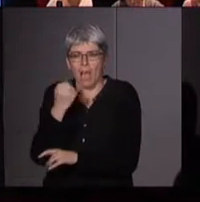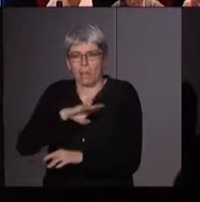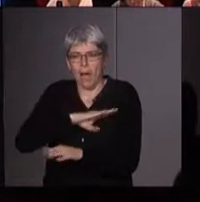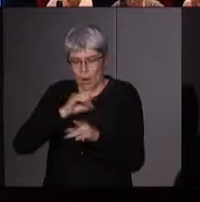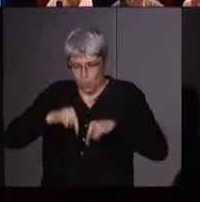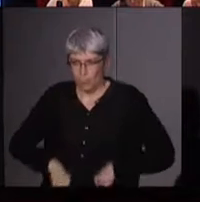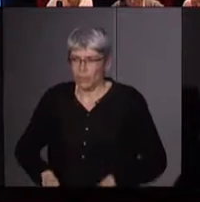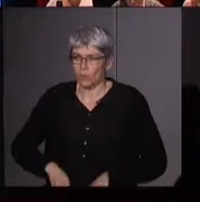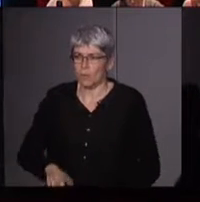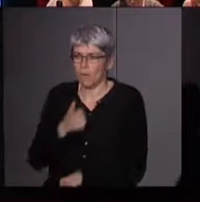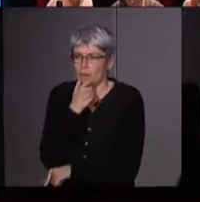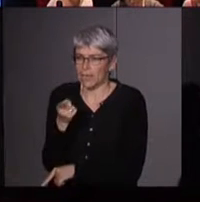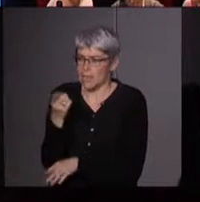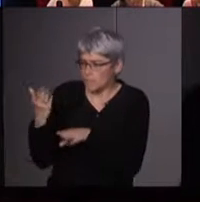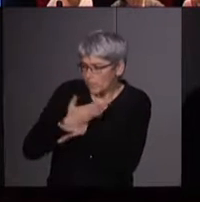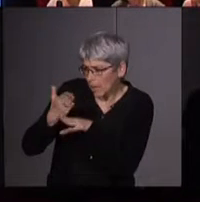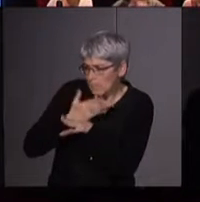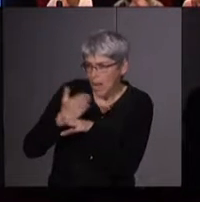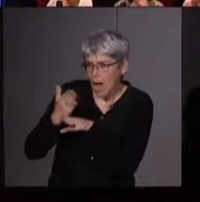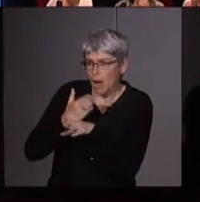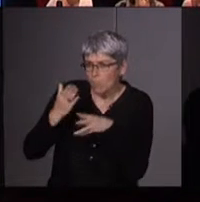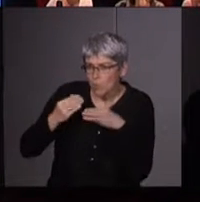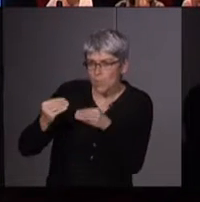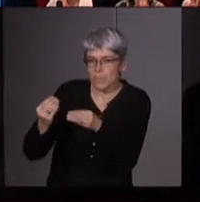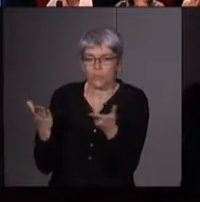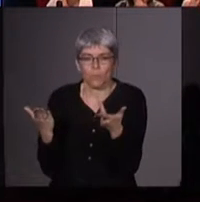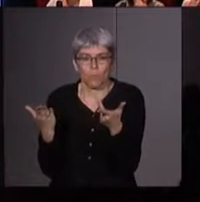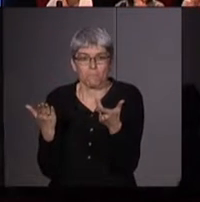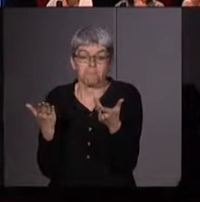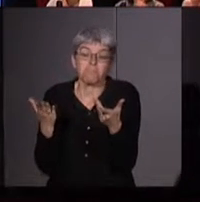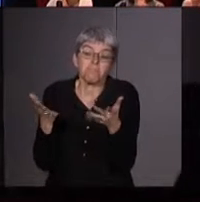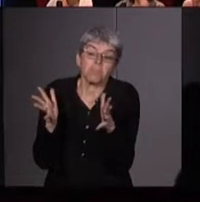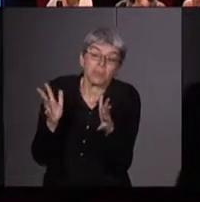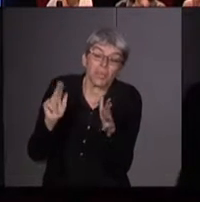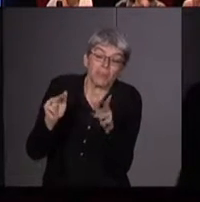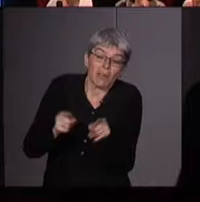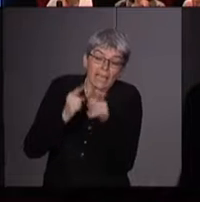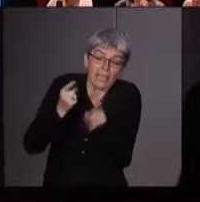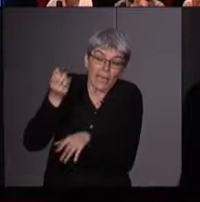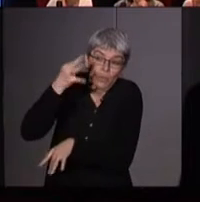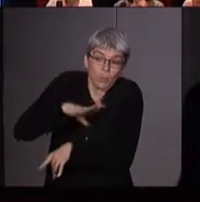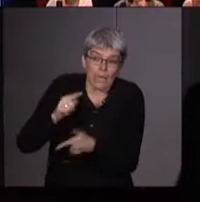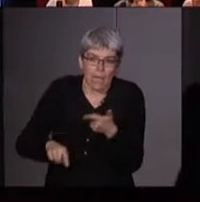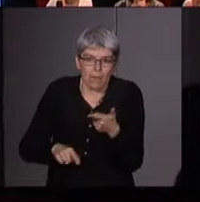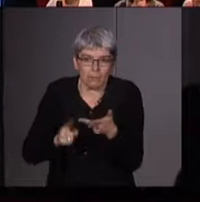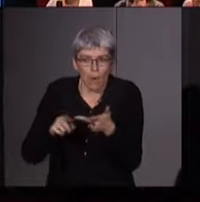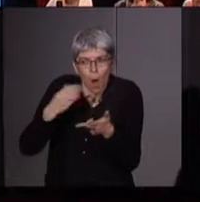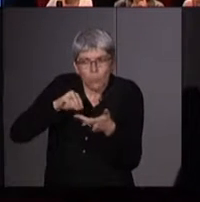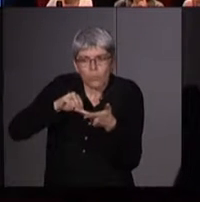le gouvernement anglais pour préparer les populations à une éventuelle guerre nucléaire et aussi